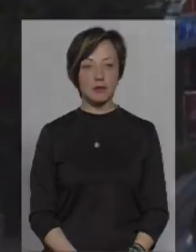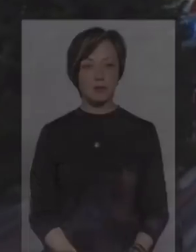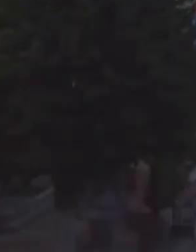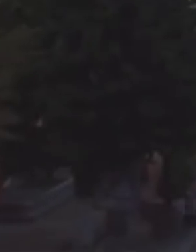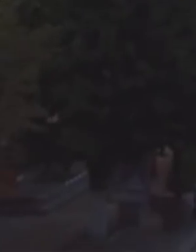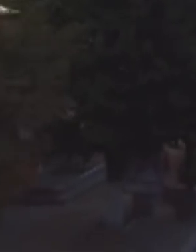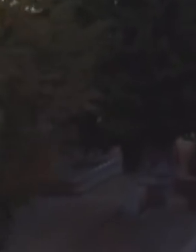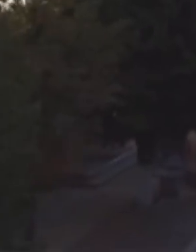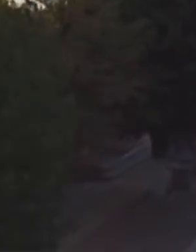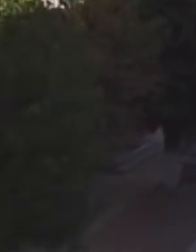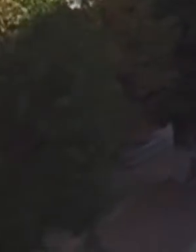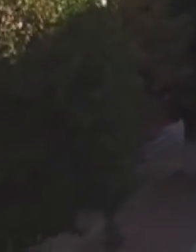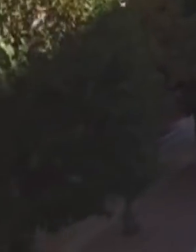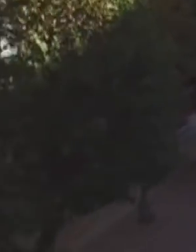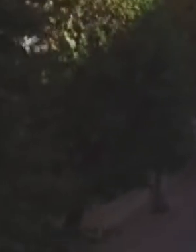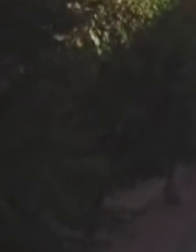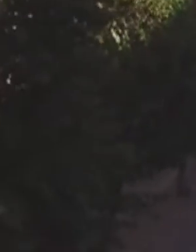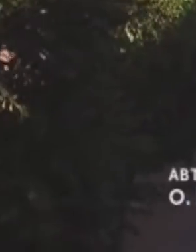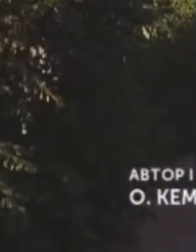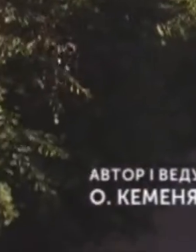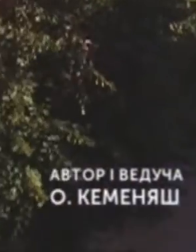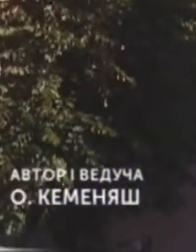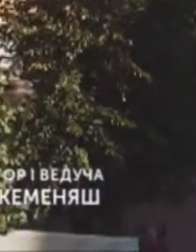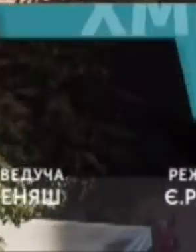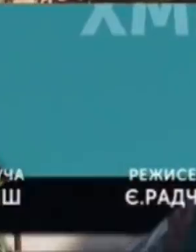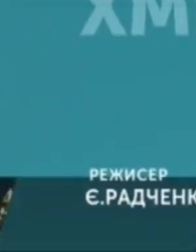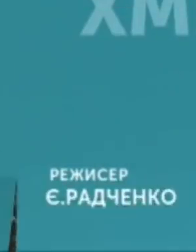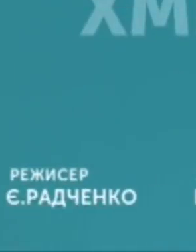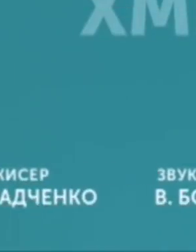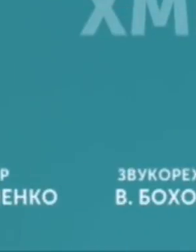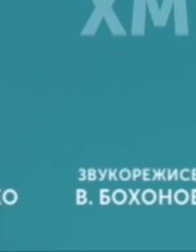Ткачуком,